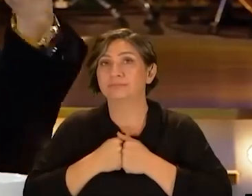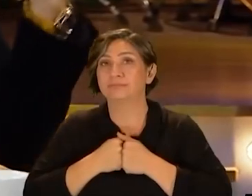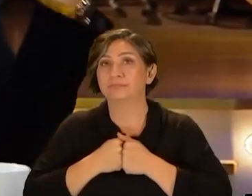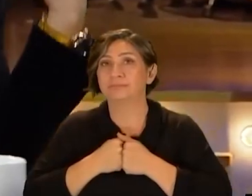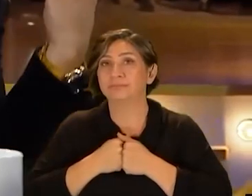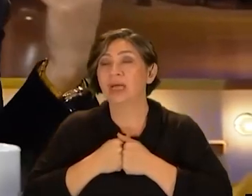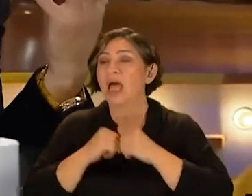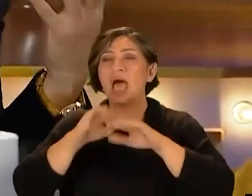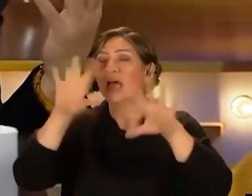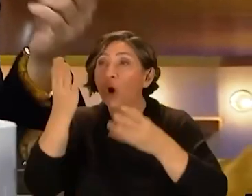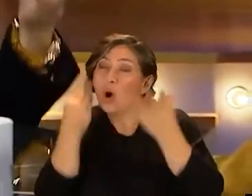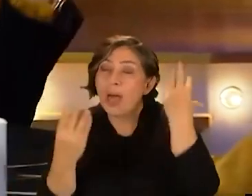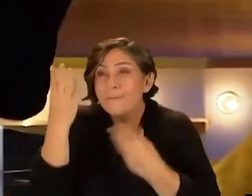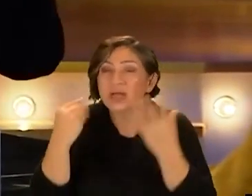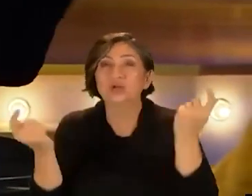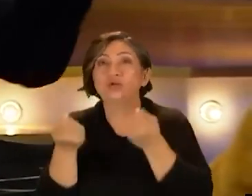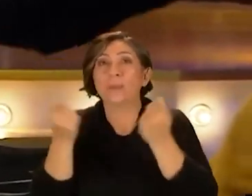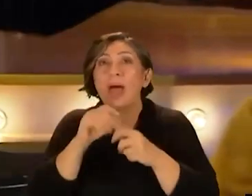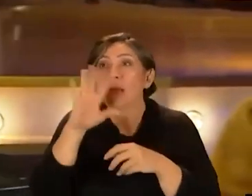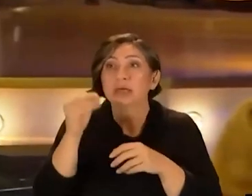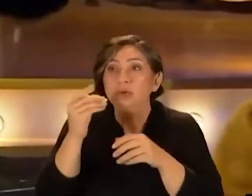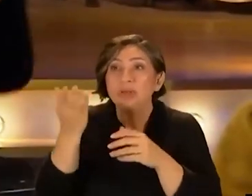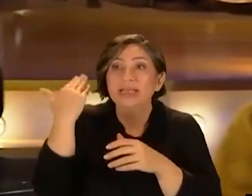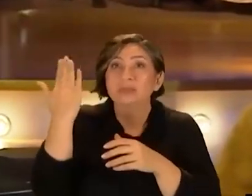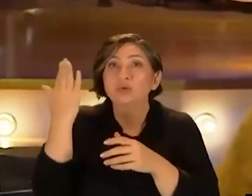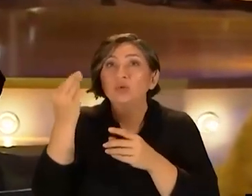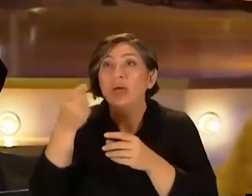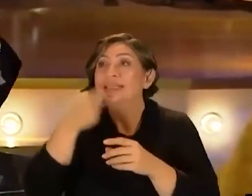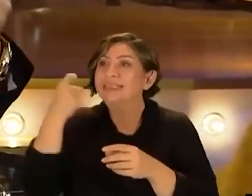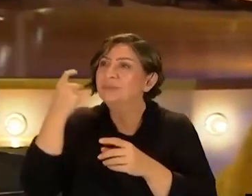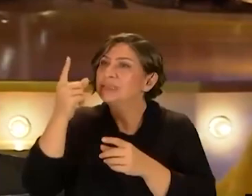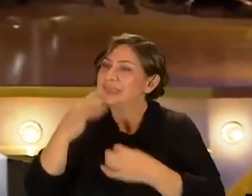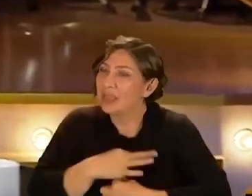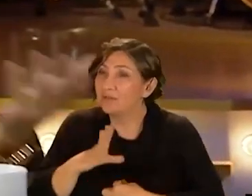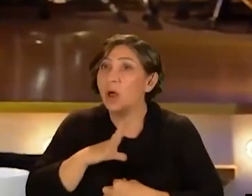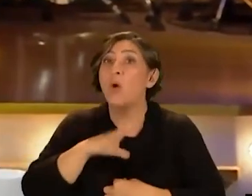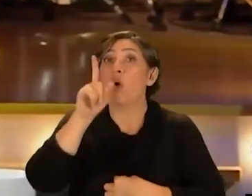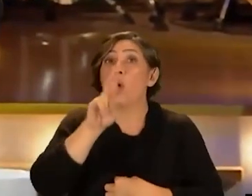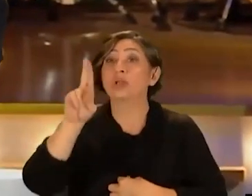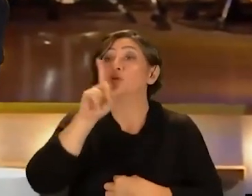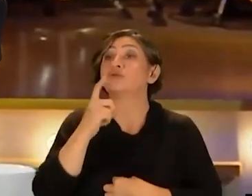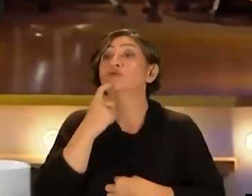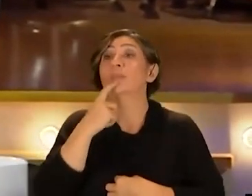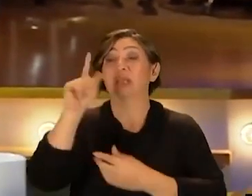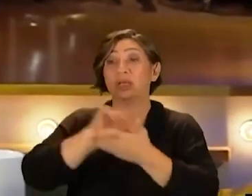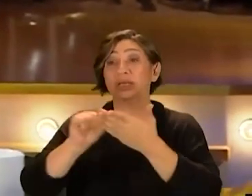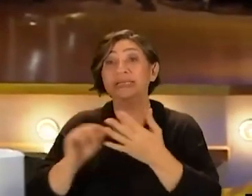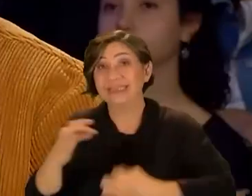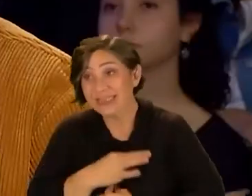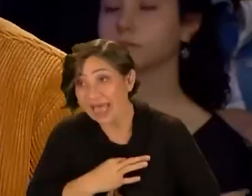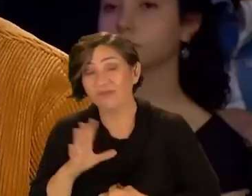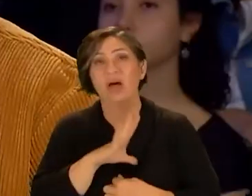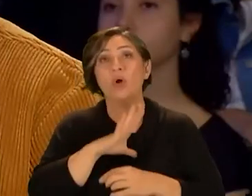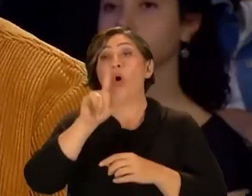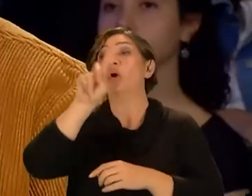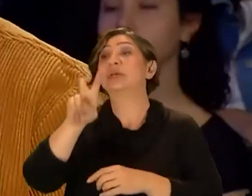Ve şeydim yani her şeyi öğrenmeye çalışıyordum Her şeyi en çok geçmişte çok eski birisine de saygı duyarsın Gidip 17. yüzyıldan bir yazara da